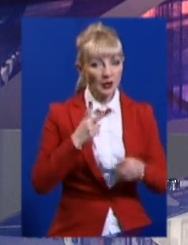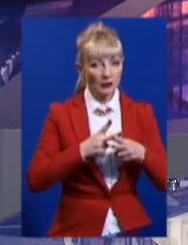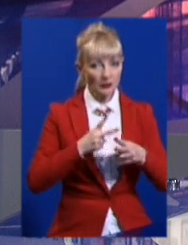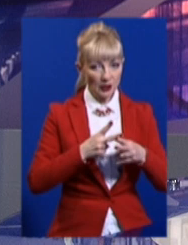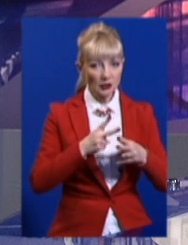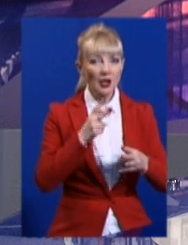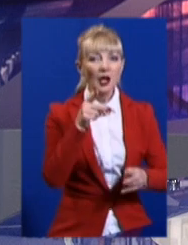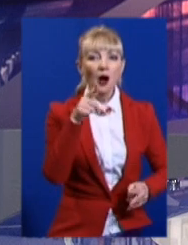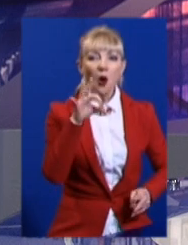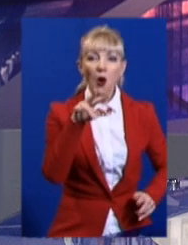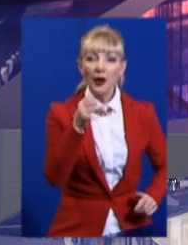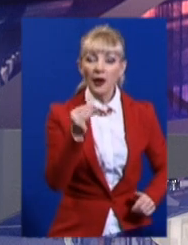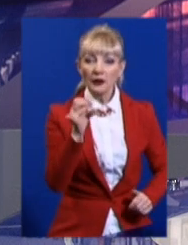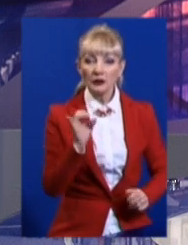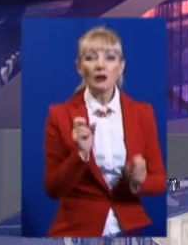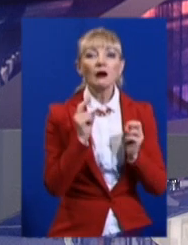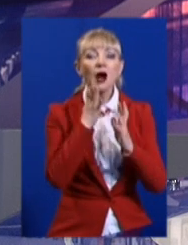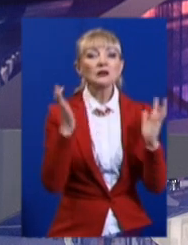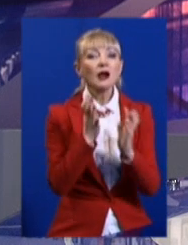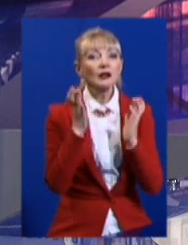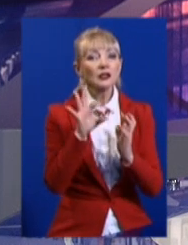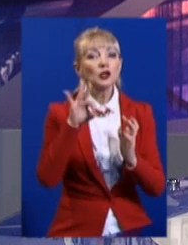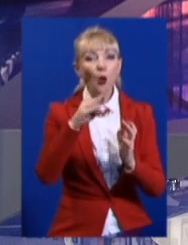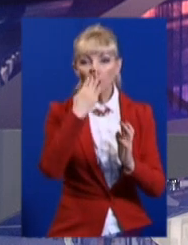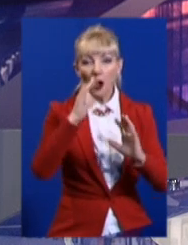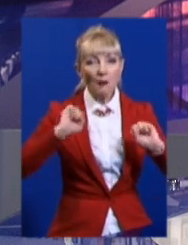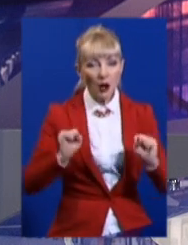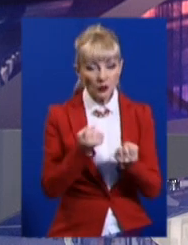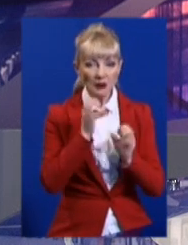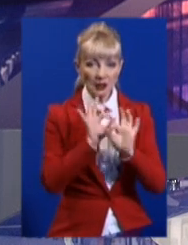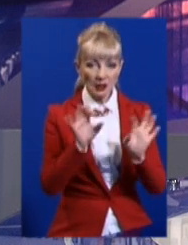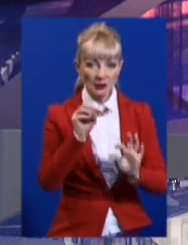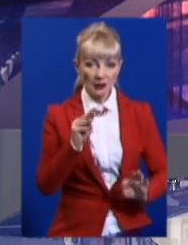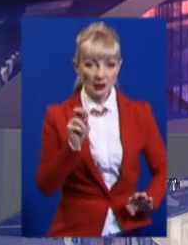-комустіолог Григорій Олійник. Як вберегтися, дізнавала Світлана Стеценко.